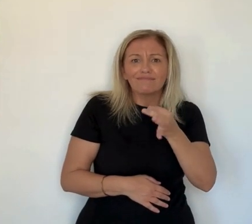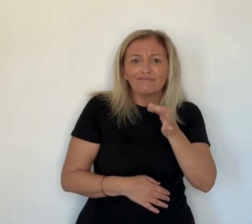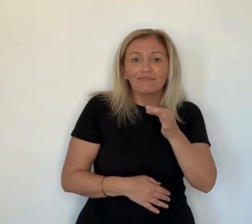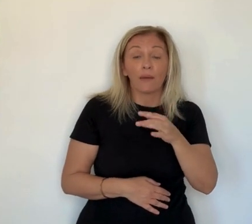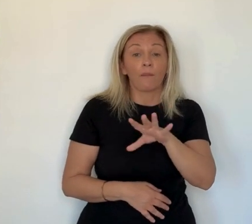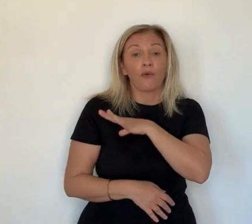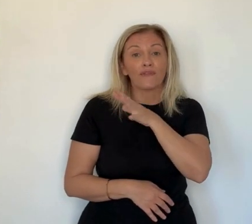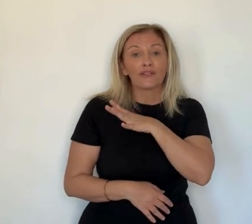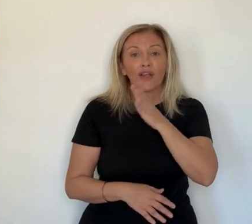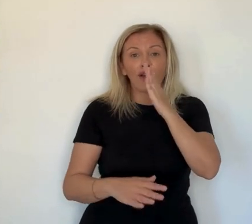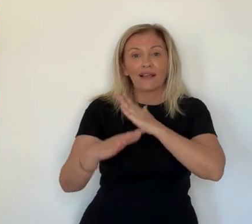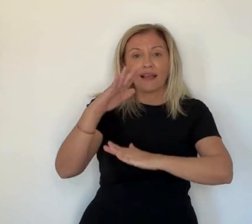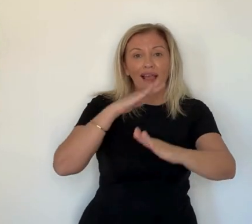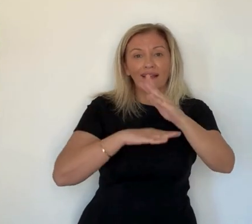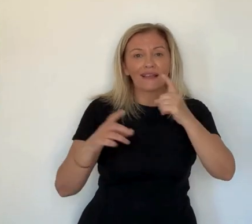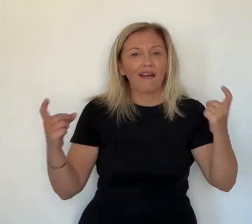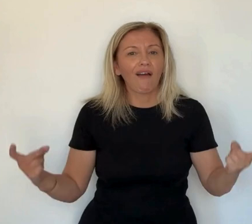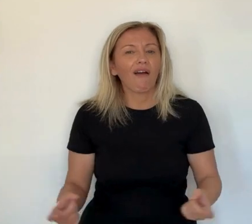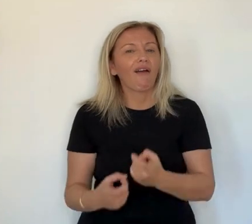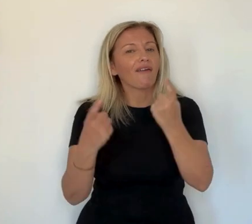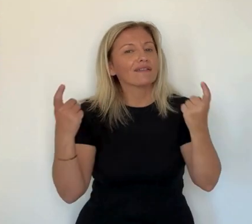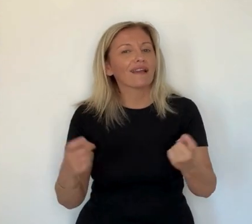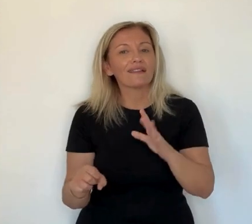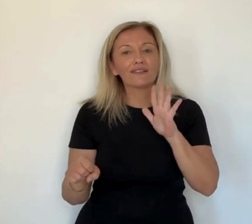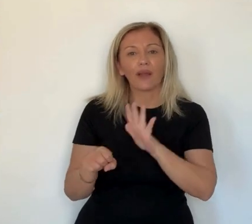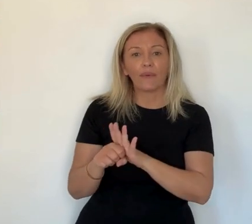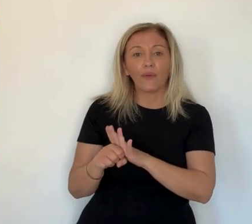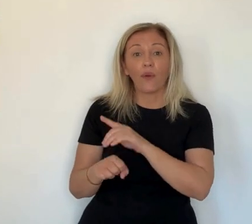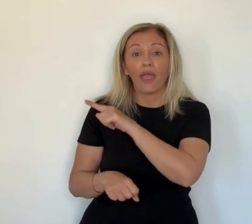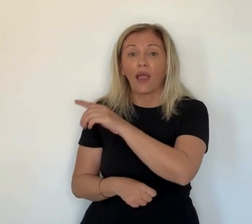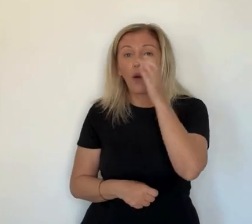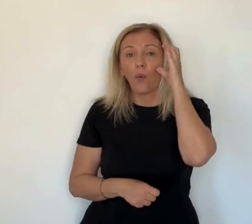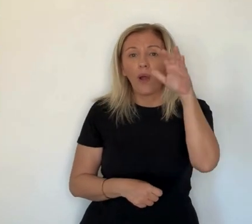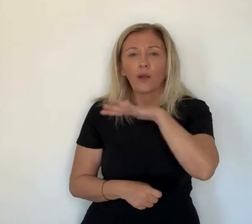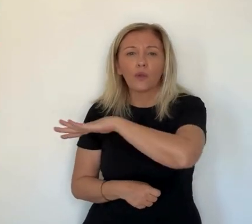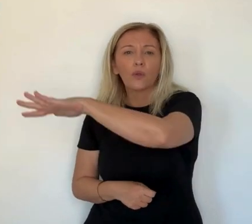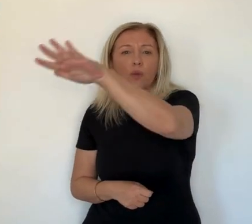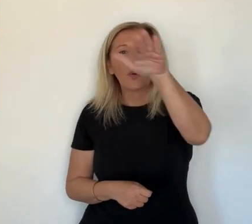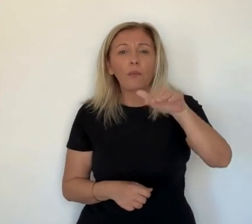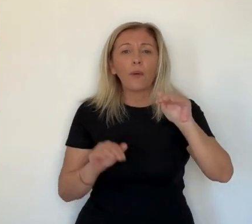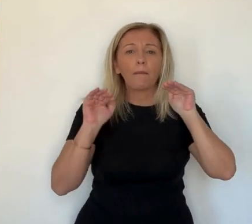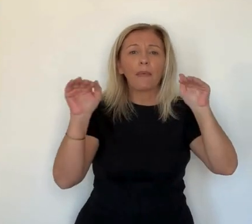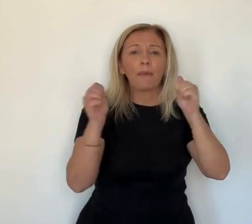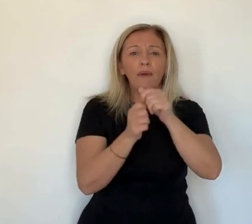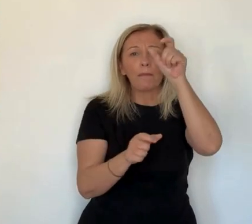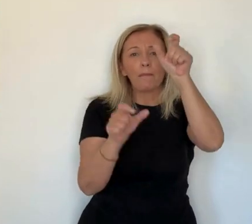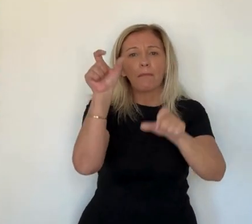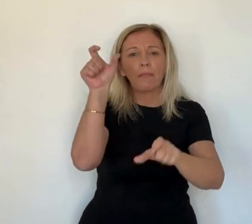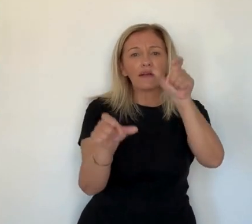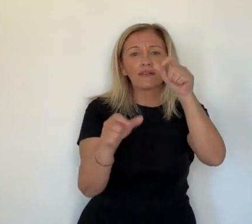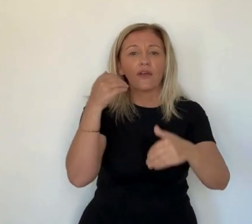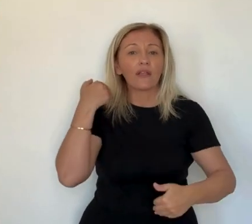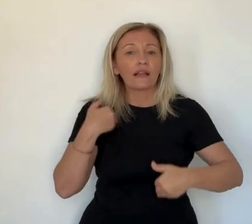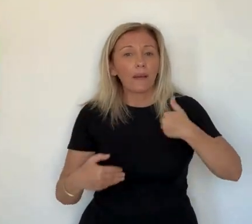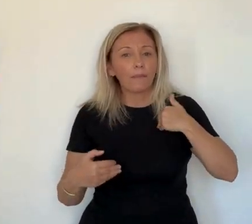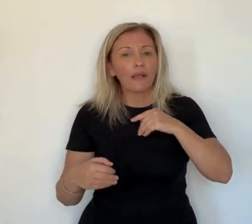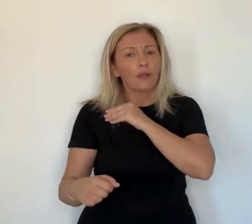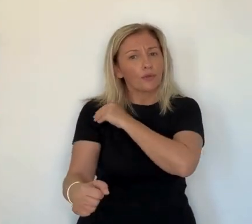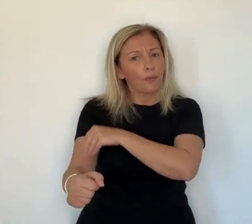et le karaté. Et ça t'a plu ? Et Oui, oui, oui, oui, ça m'a plu, ouais.